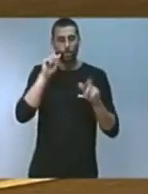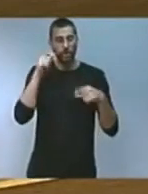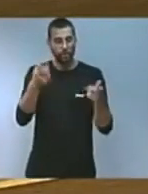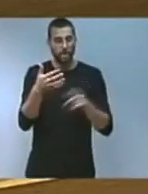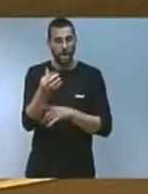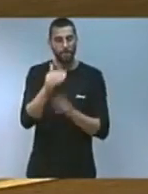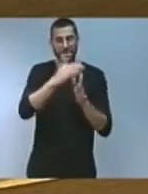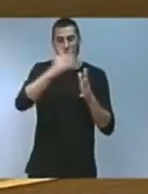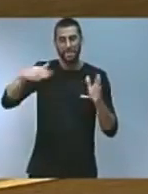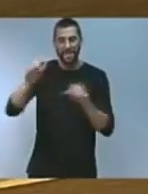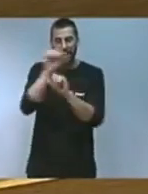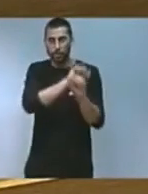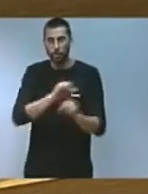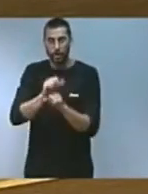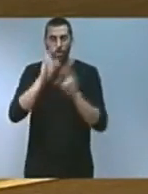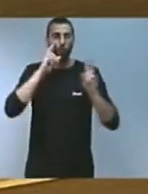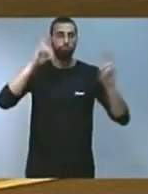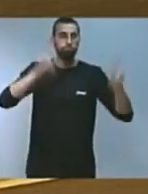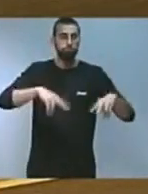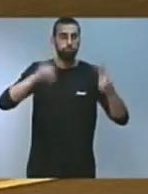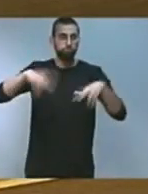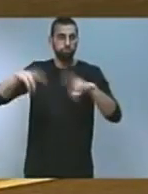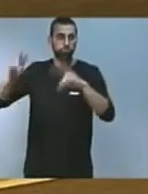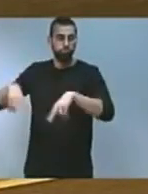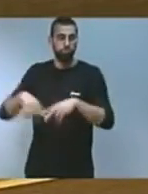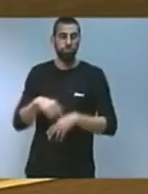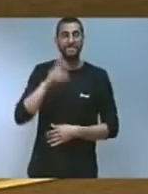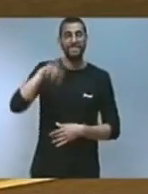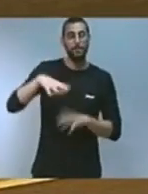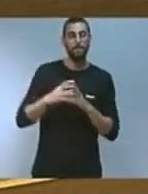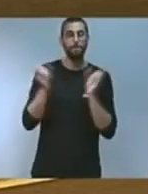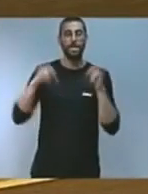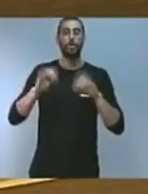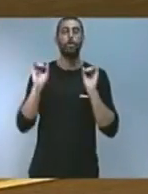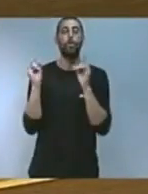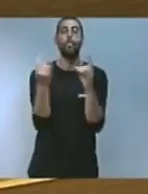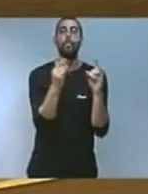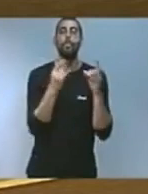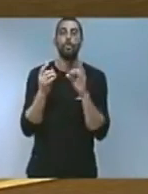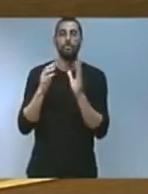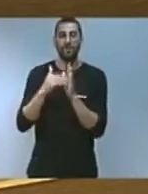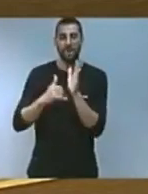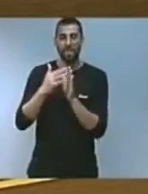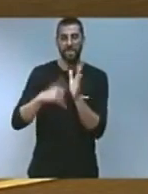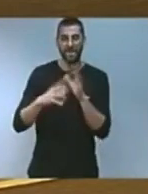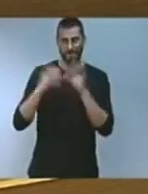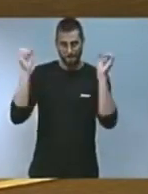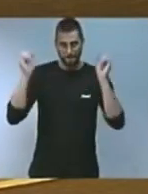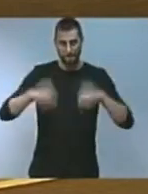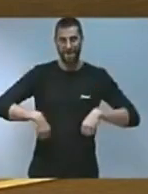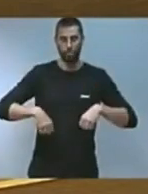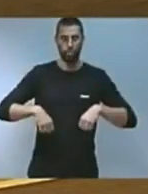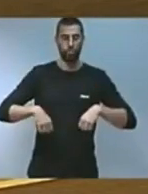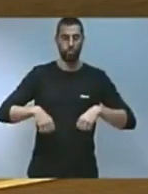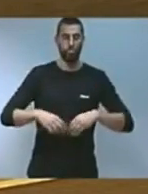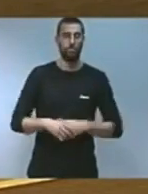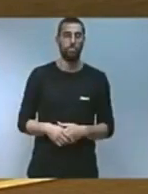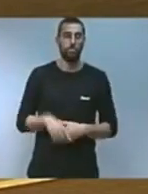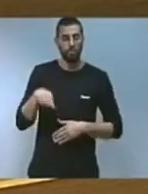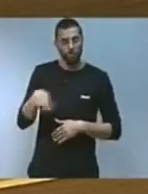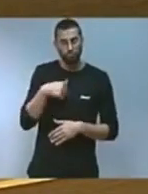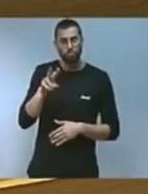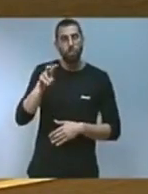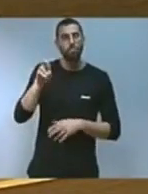protegits farem també un pacte pels boscos valencians és una de les propostes que volem posar damunt de la taula